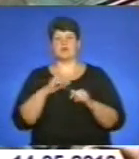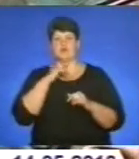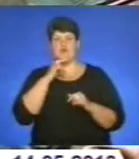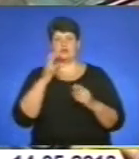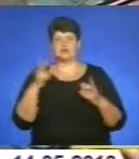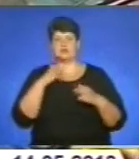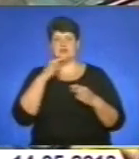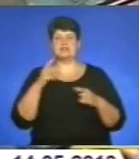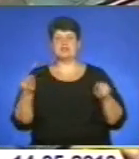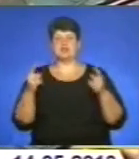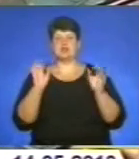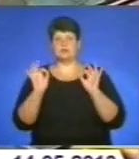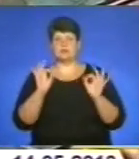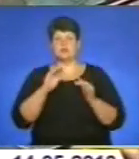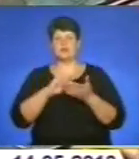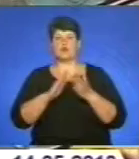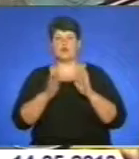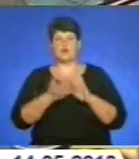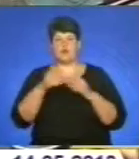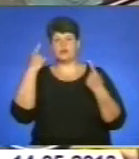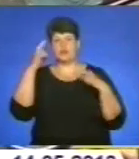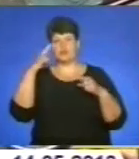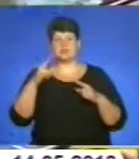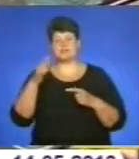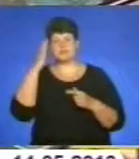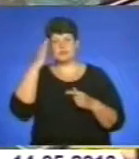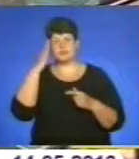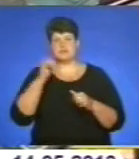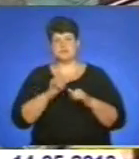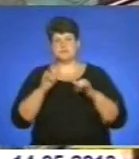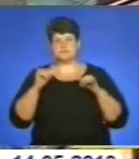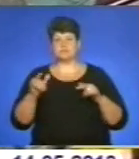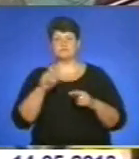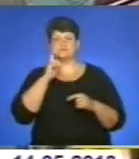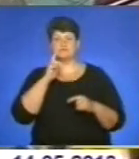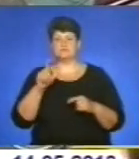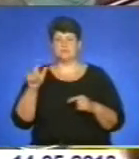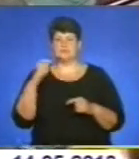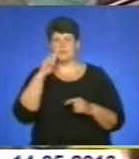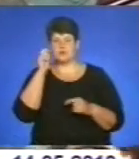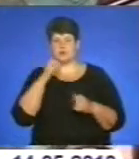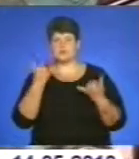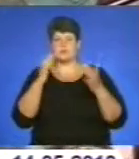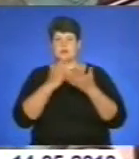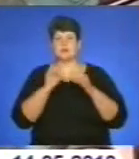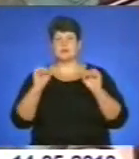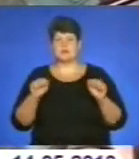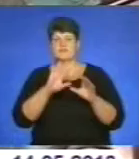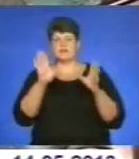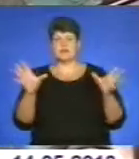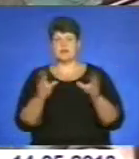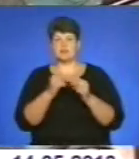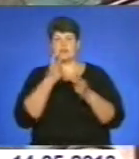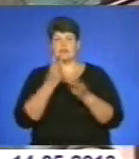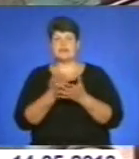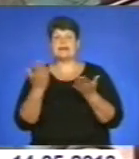належних умов для розвитку творчих здібностей юних громадян України. І сьогодні ми мали можливість всі разом подивитися, які